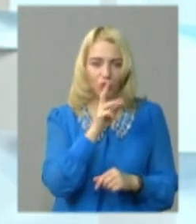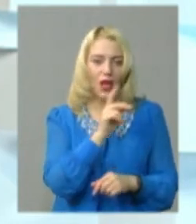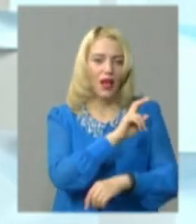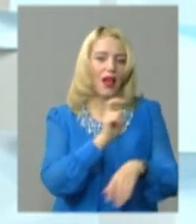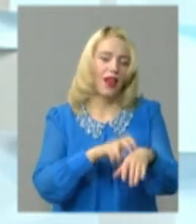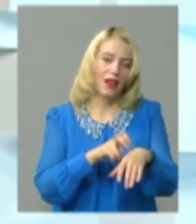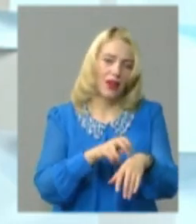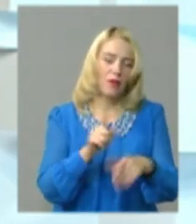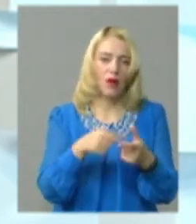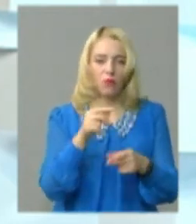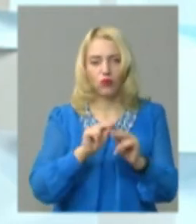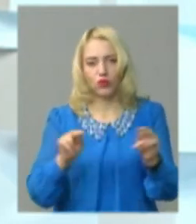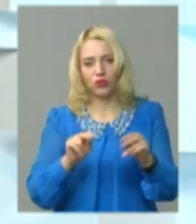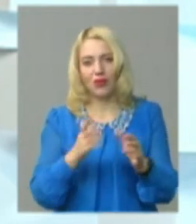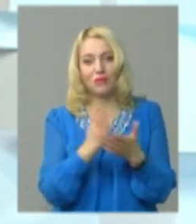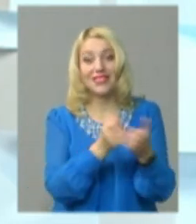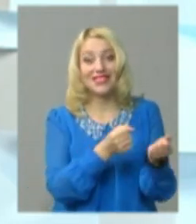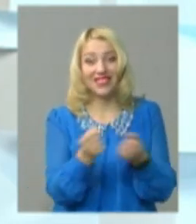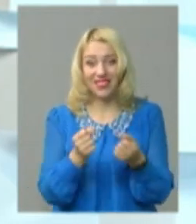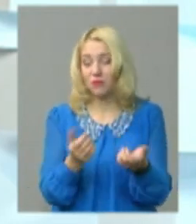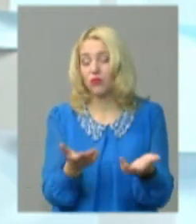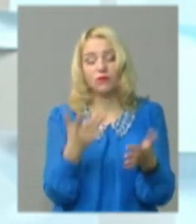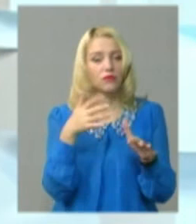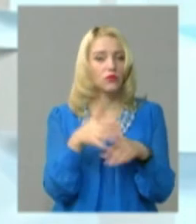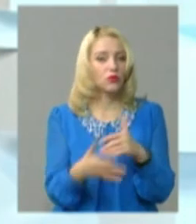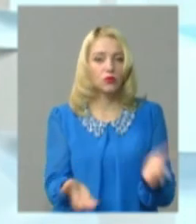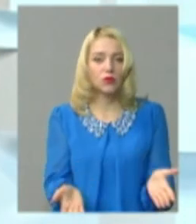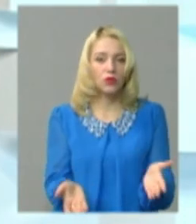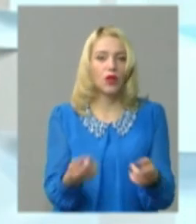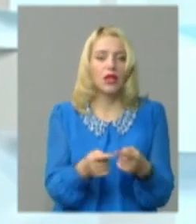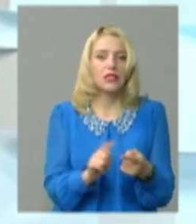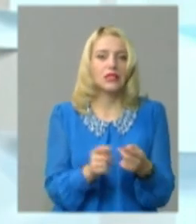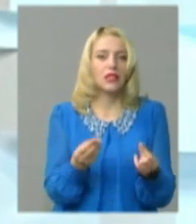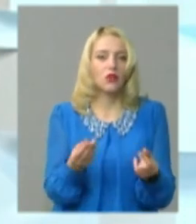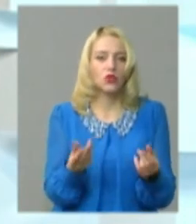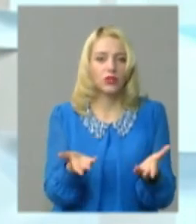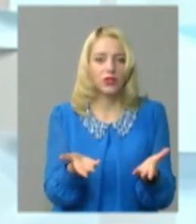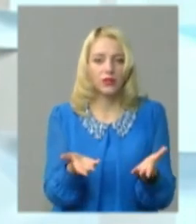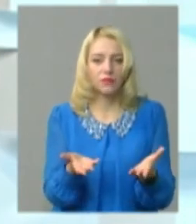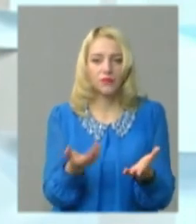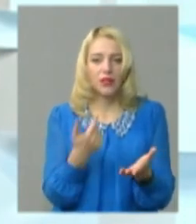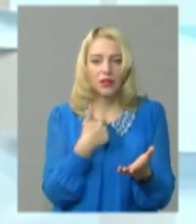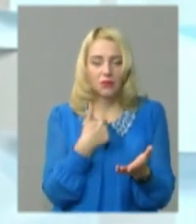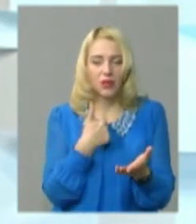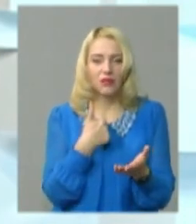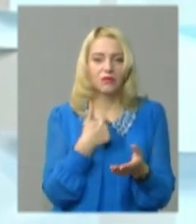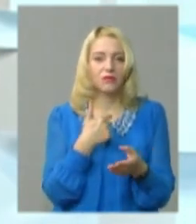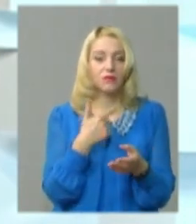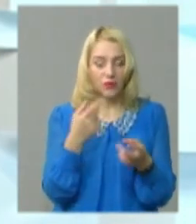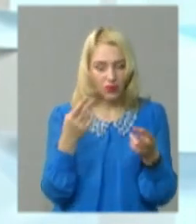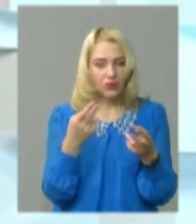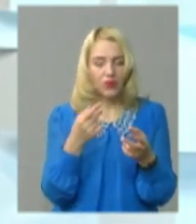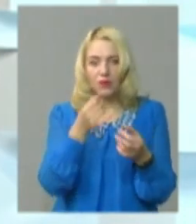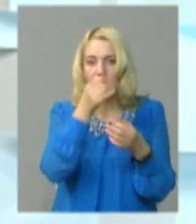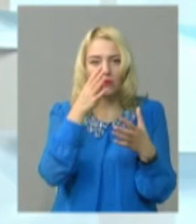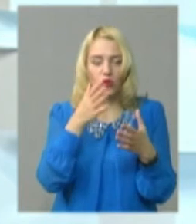лікарям, або вчителям, або є затримки, то зрозуміло, що ці кошти не доречно зараз виділяти на